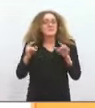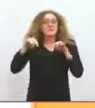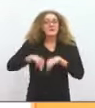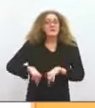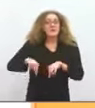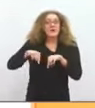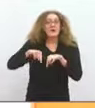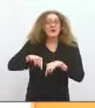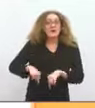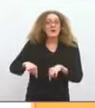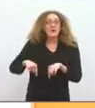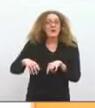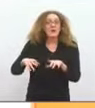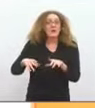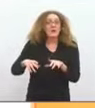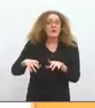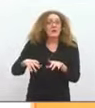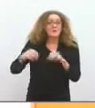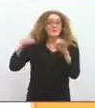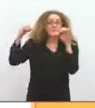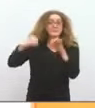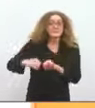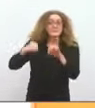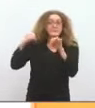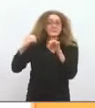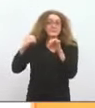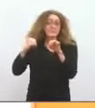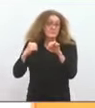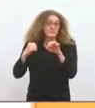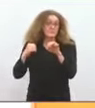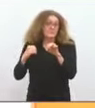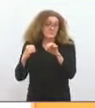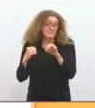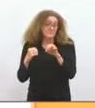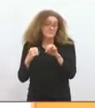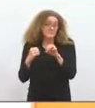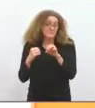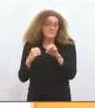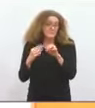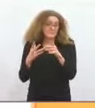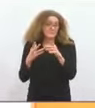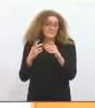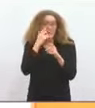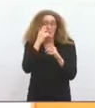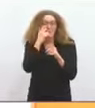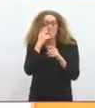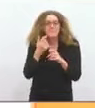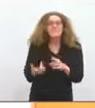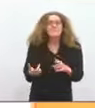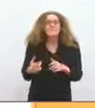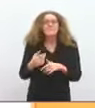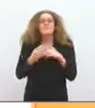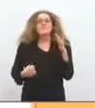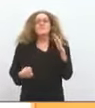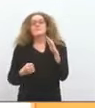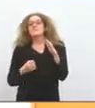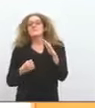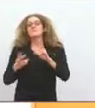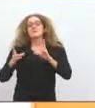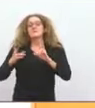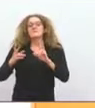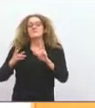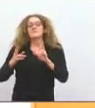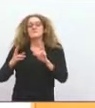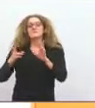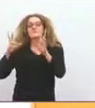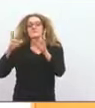une augmentation de nos dépenses qui se relève de 1,5%, et comme l'inflation est de 2%, cela signifie une baisse